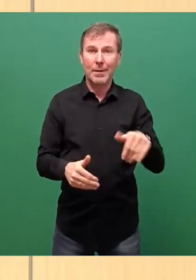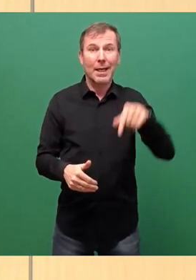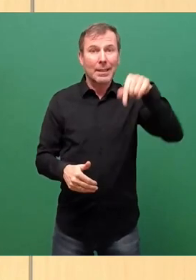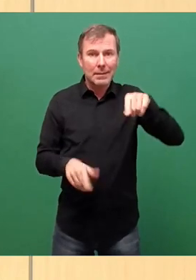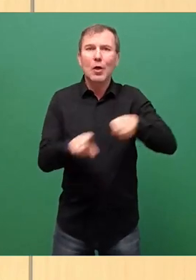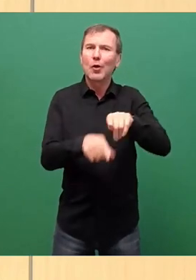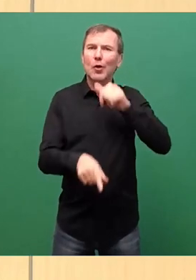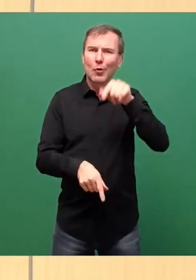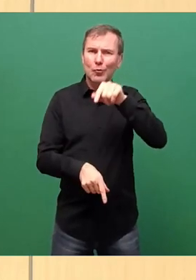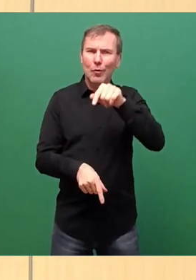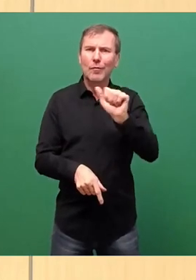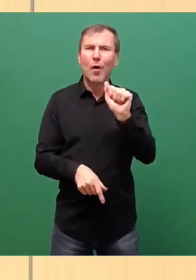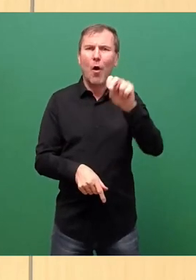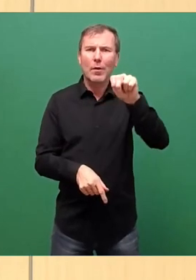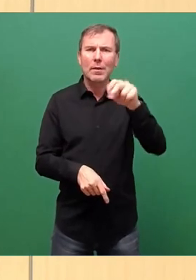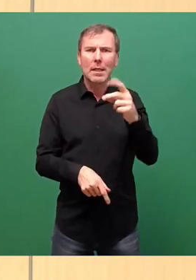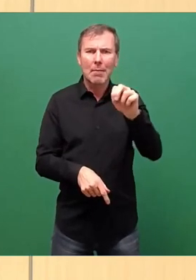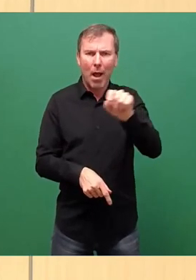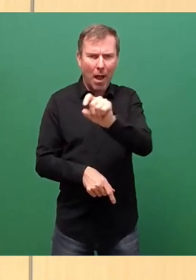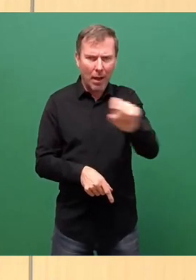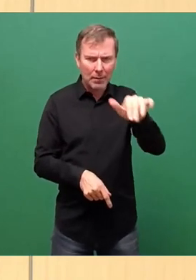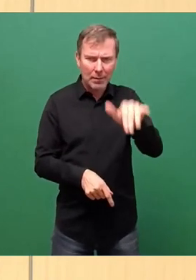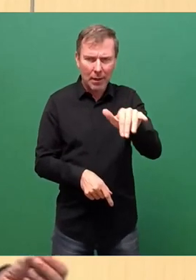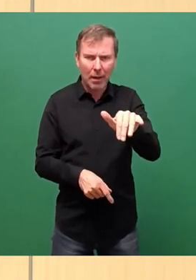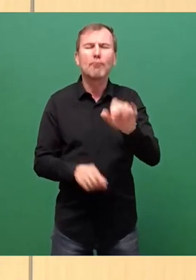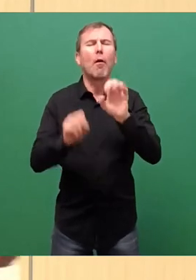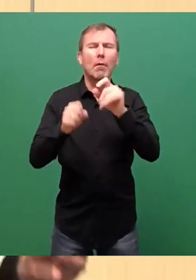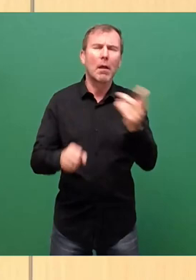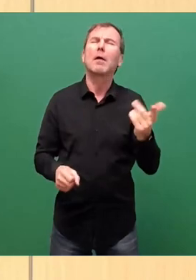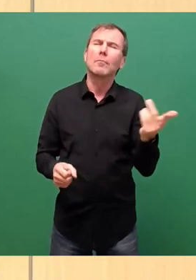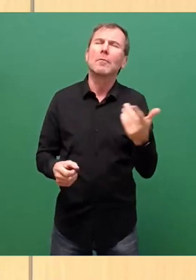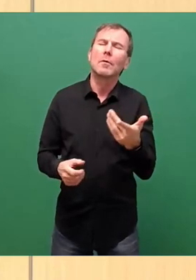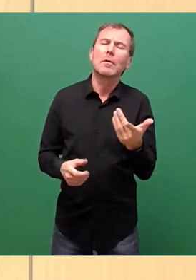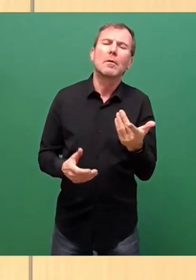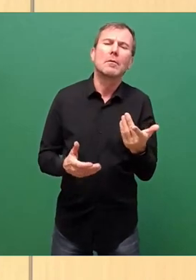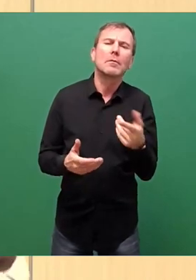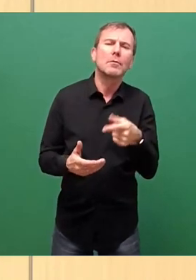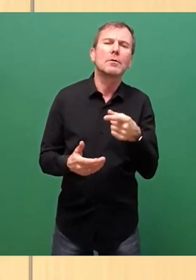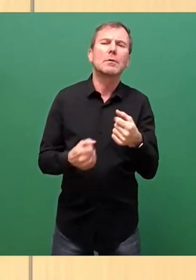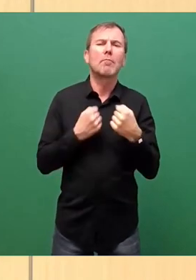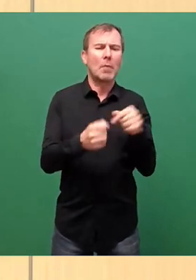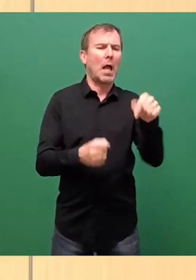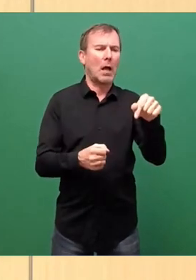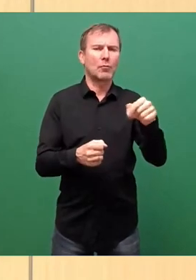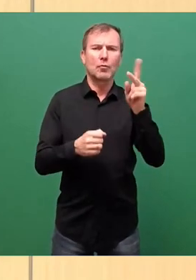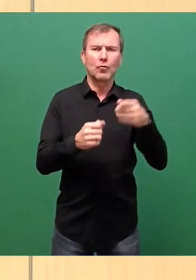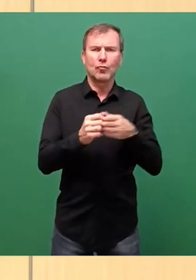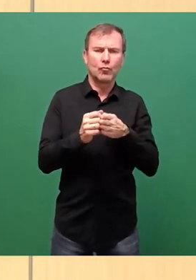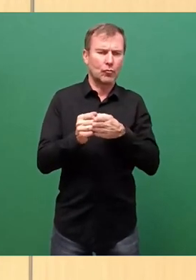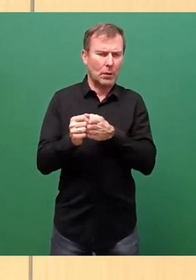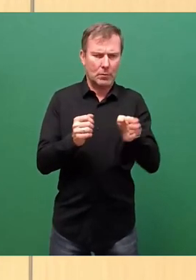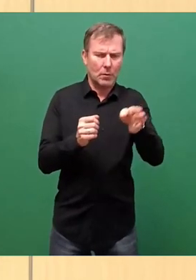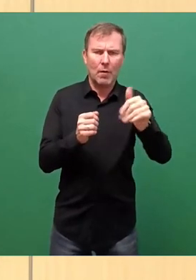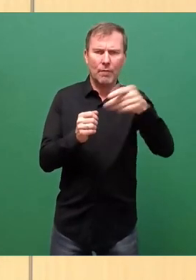hinzu. Wurde schon erklärt, was es ist. Es meandern dann Autos durch die Stadtviertel und durch